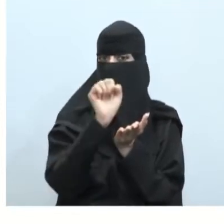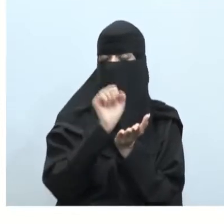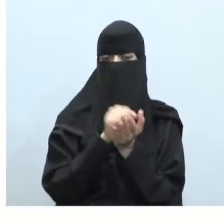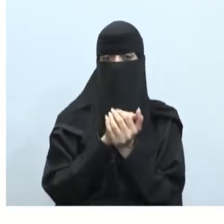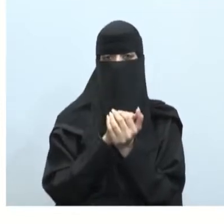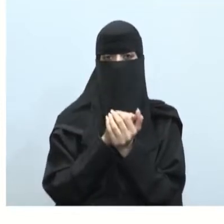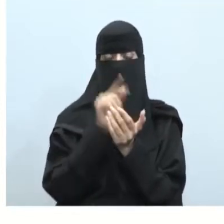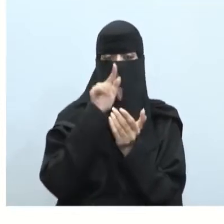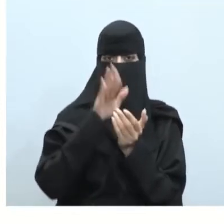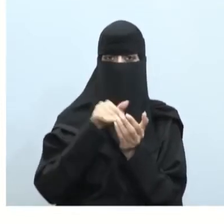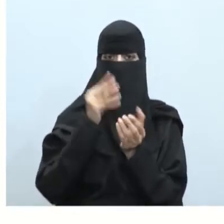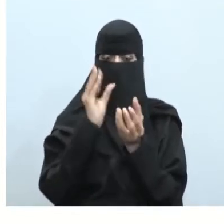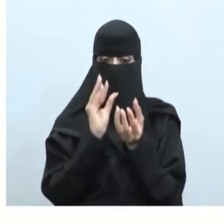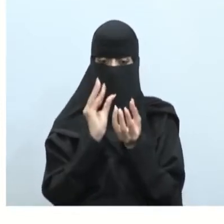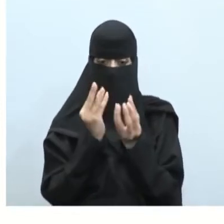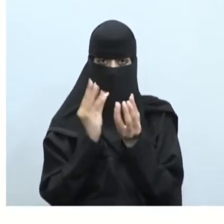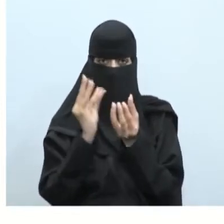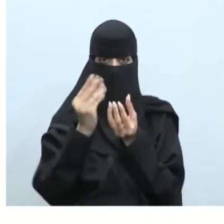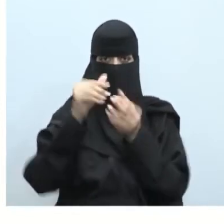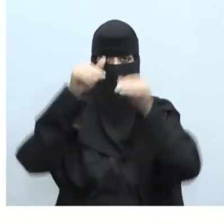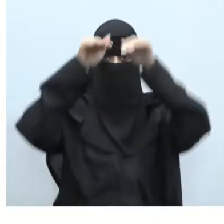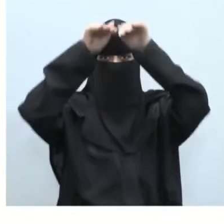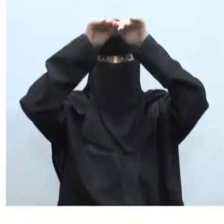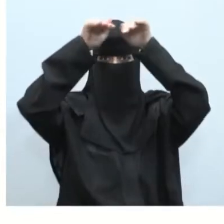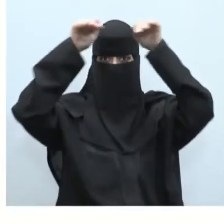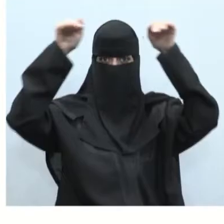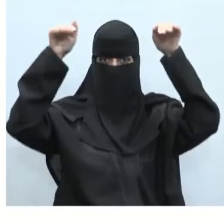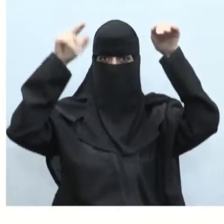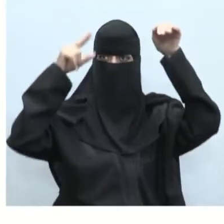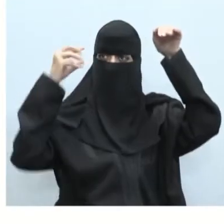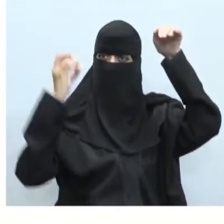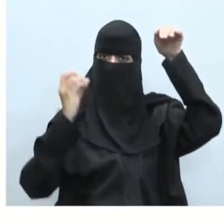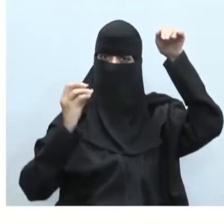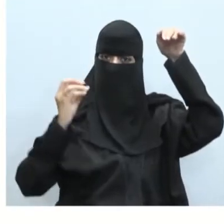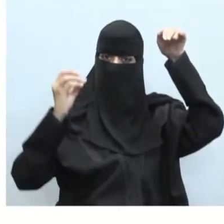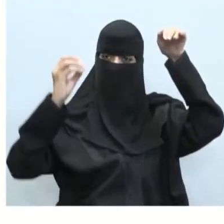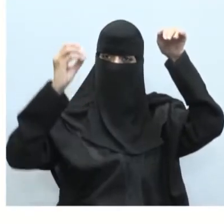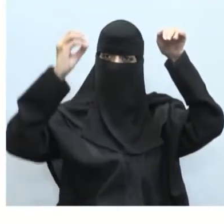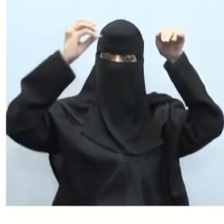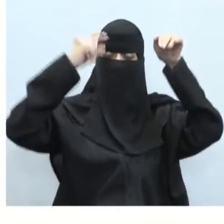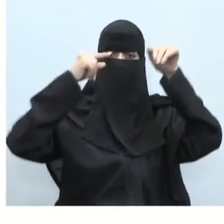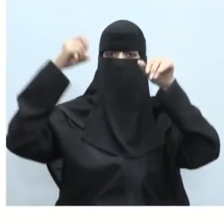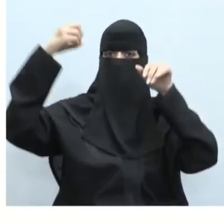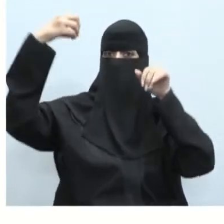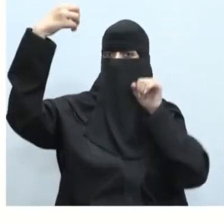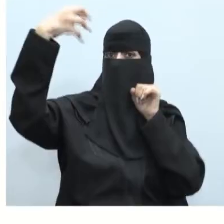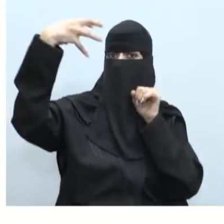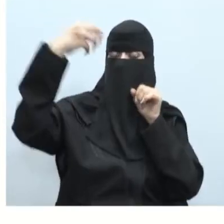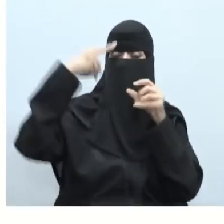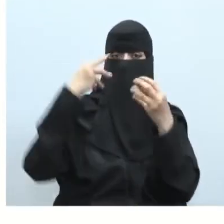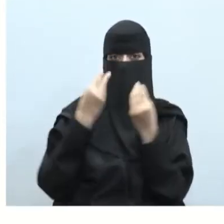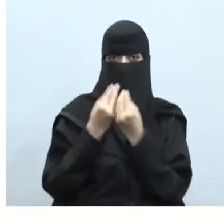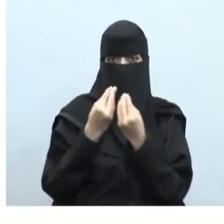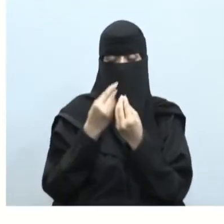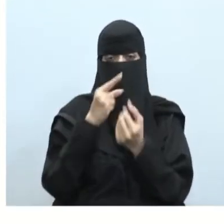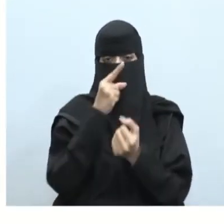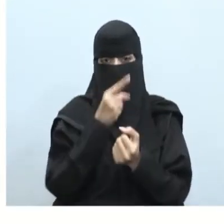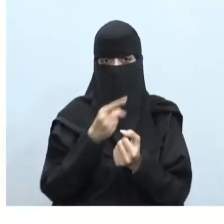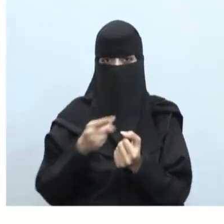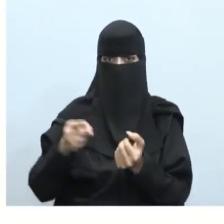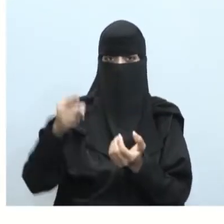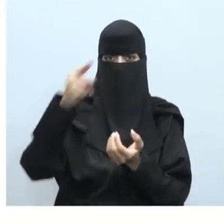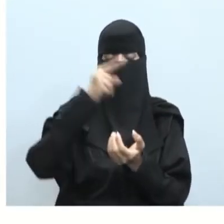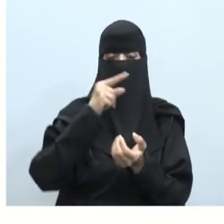إذن هذه الكوكبات تمر بها الشمس في أثناء مسارها الظاهري في السماء على مدار